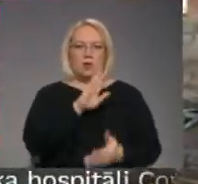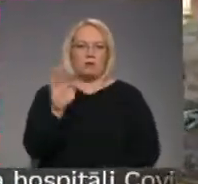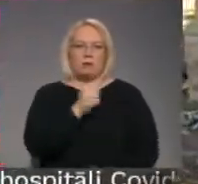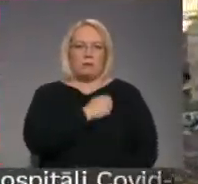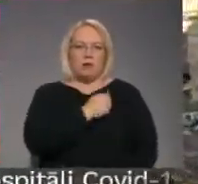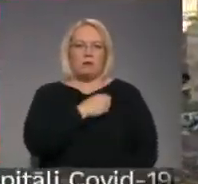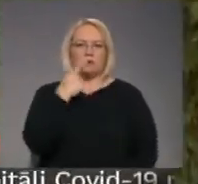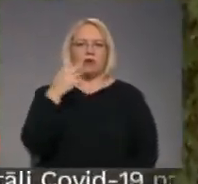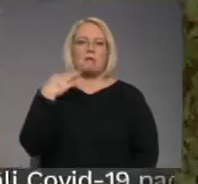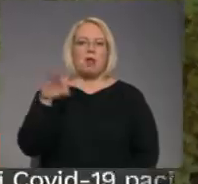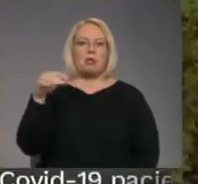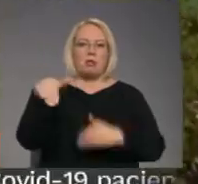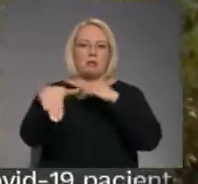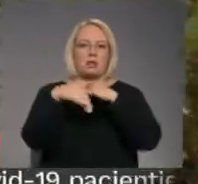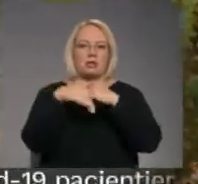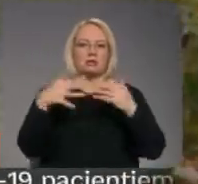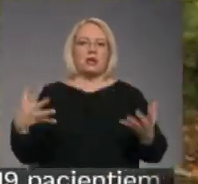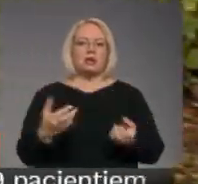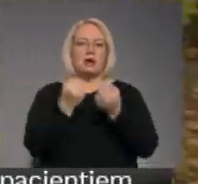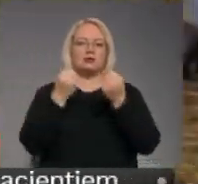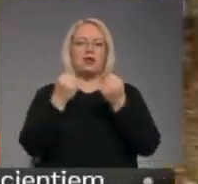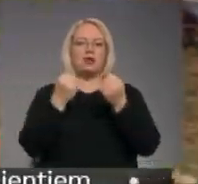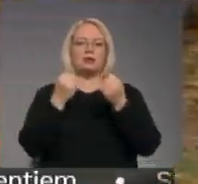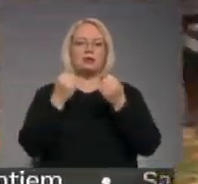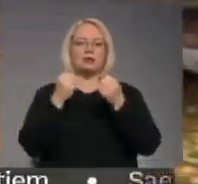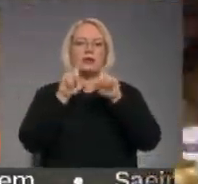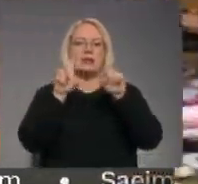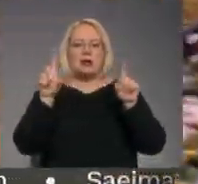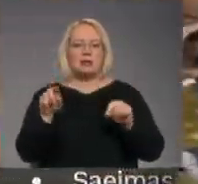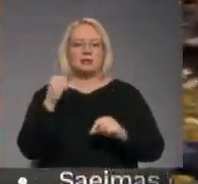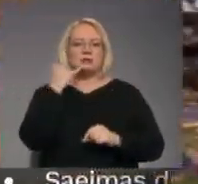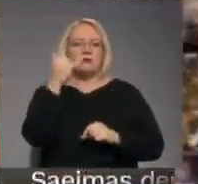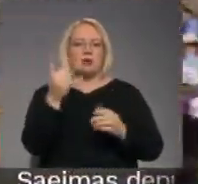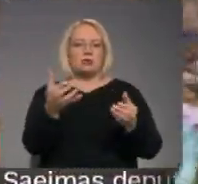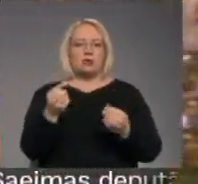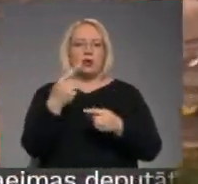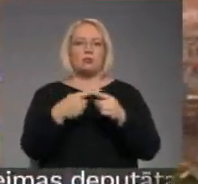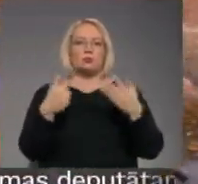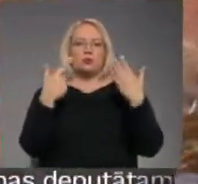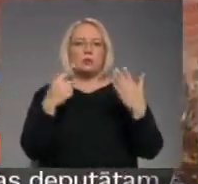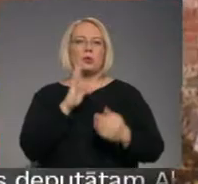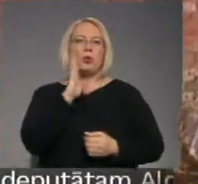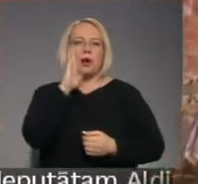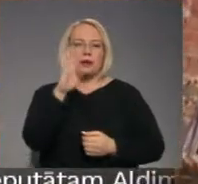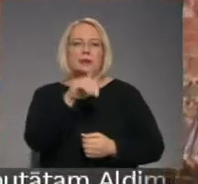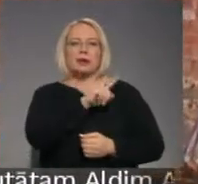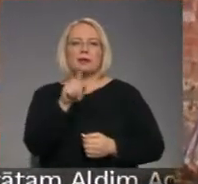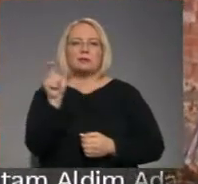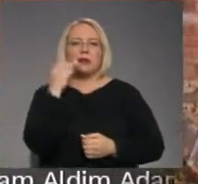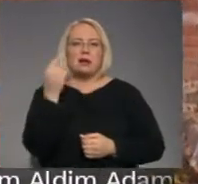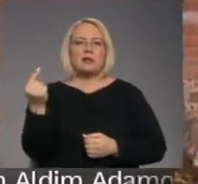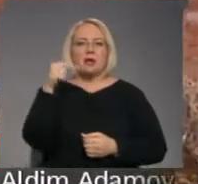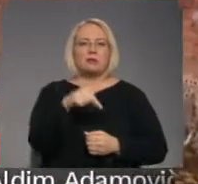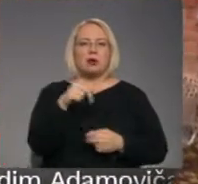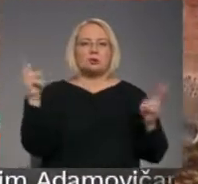mēķina palīdzēja. Glābšanas dienas zvanu par ugunsnelēm saņēms puši septiņos no rīta, līdz brīdim, kamēr ieradās